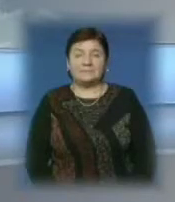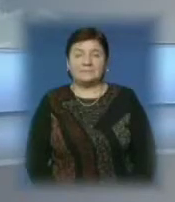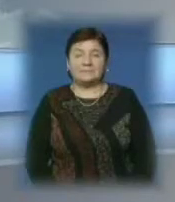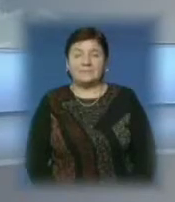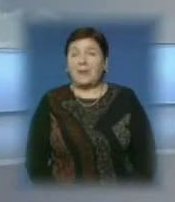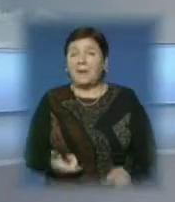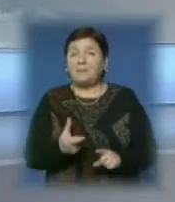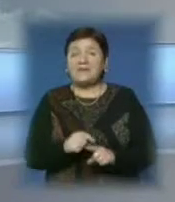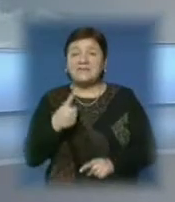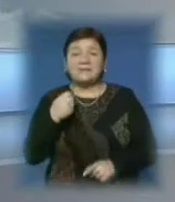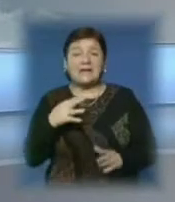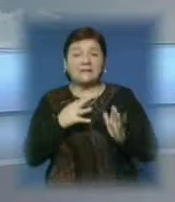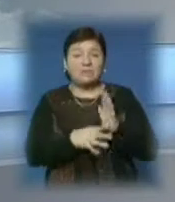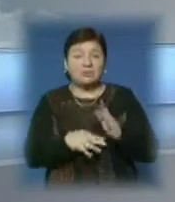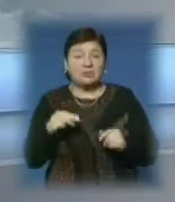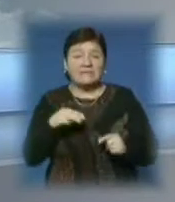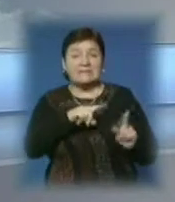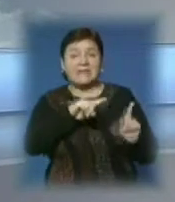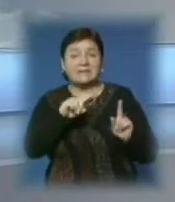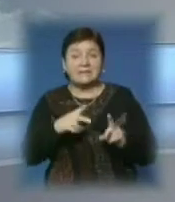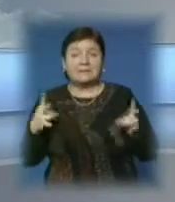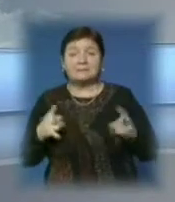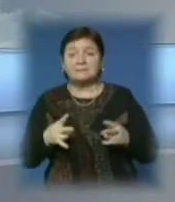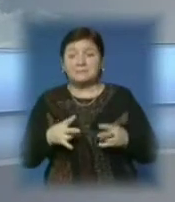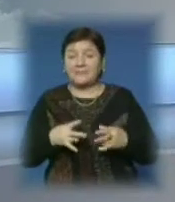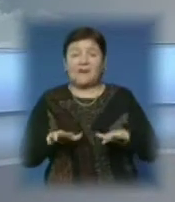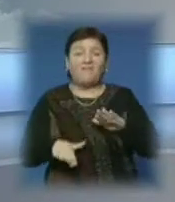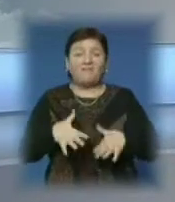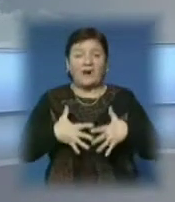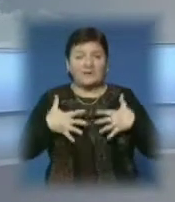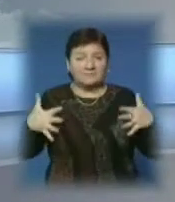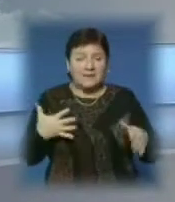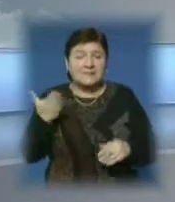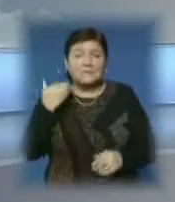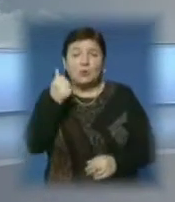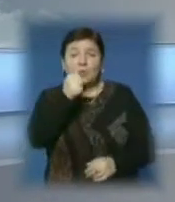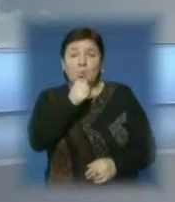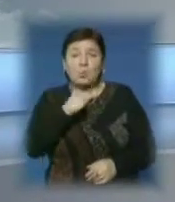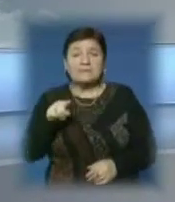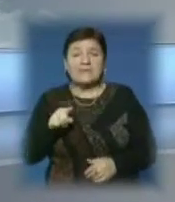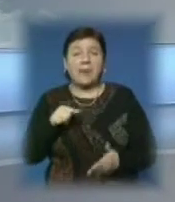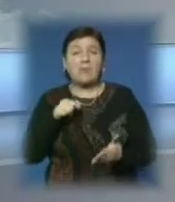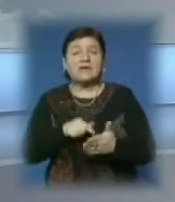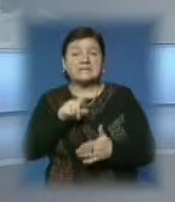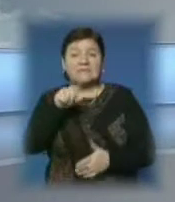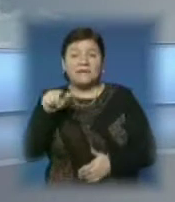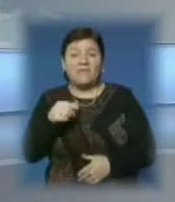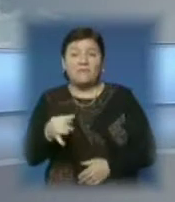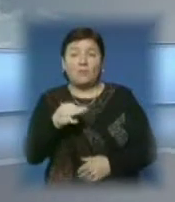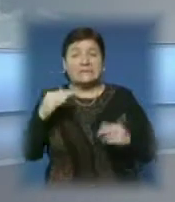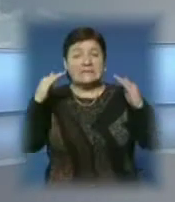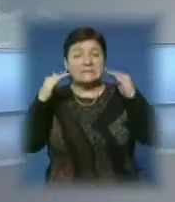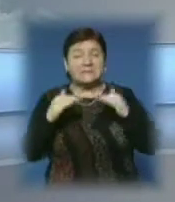Більше 190 тисяч закарпатців страждають зайвою вагою. Порівняно з минулим роком, цьогоріч цей показник в області значно